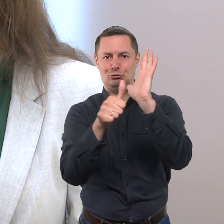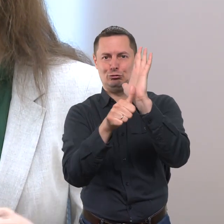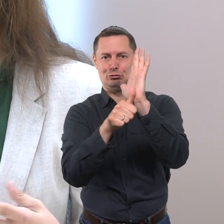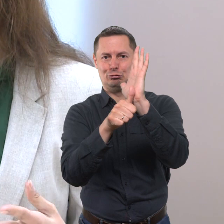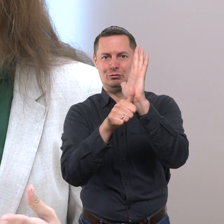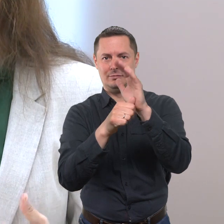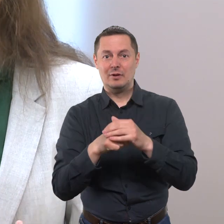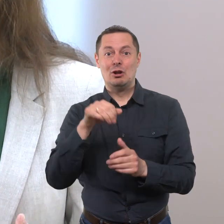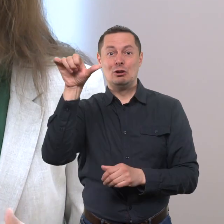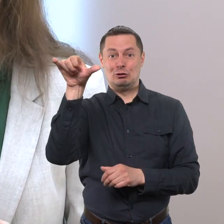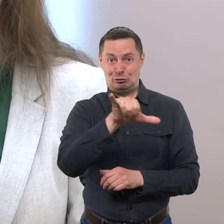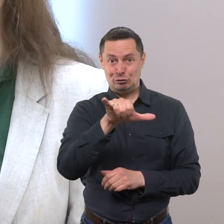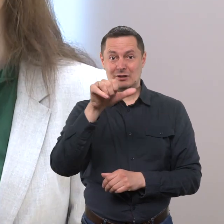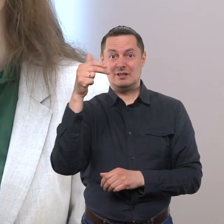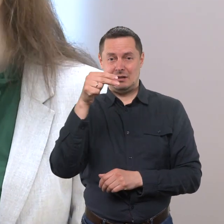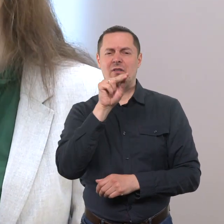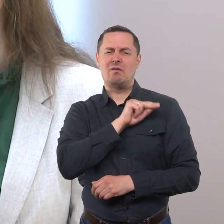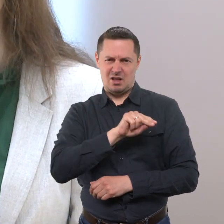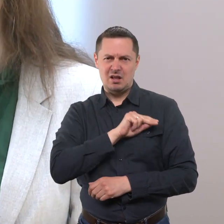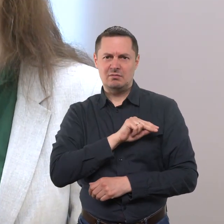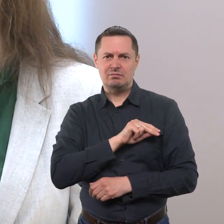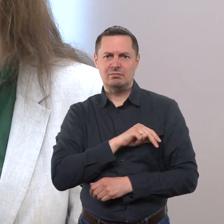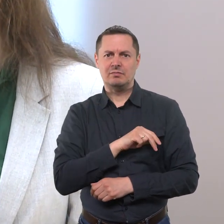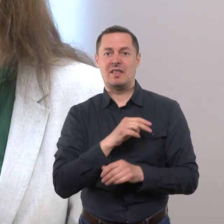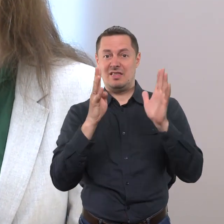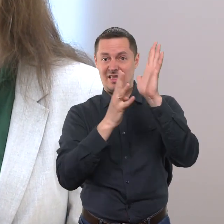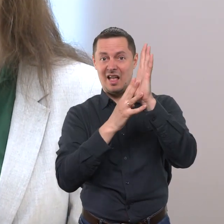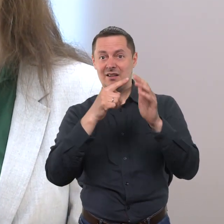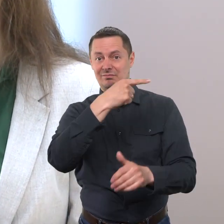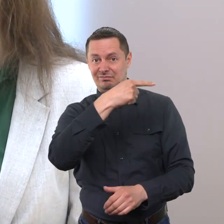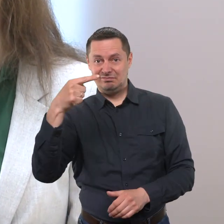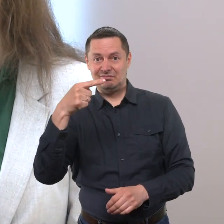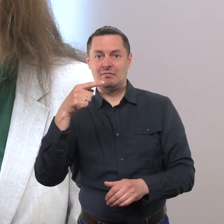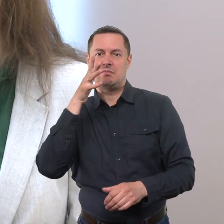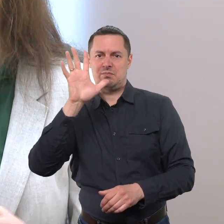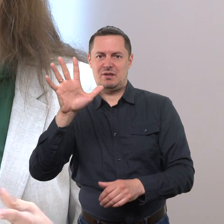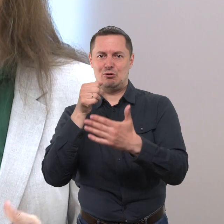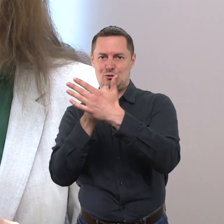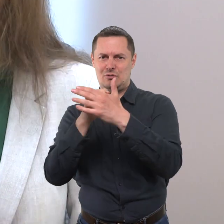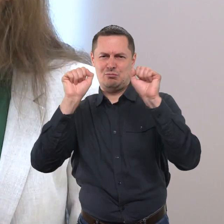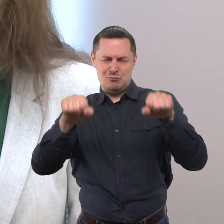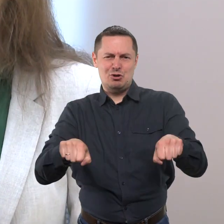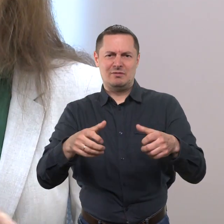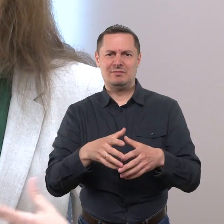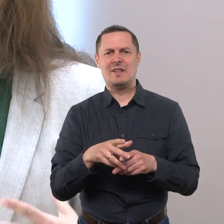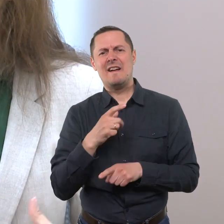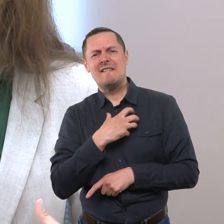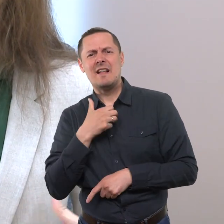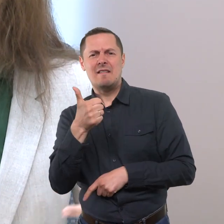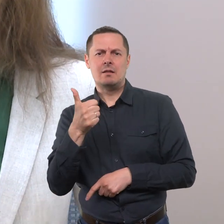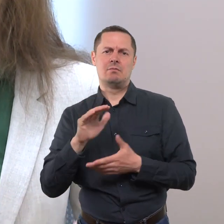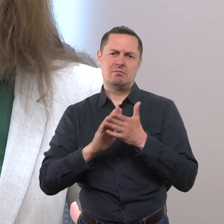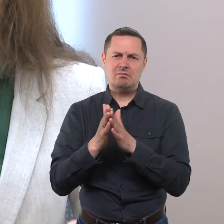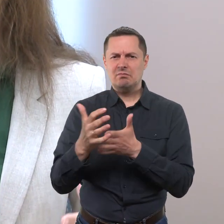valandos. Šeštadienį galima tvarkytis ir nuvežti nuo 9 iki 17 valandos. Galimybė yra, tik